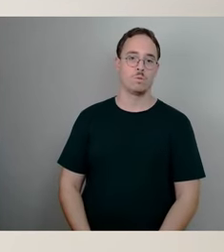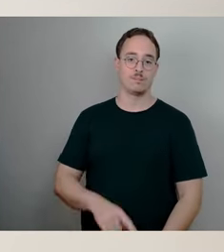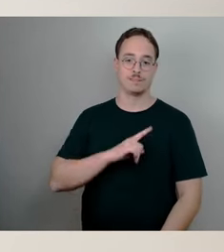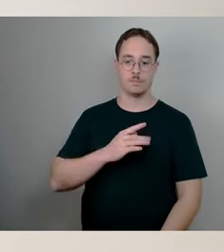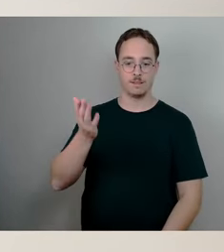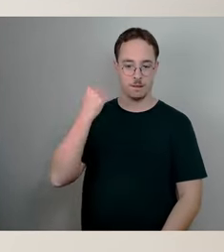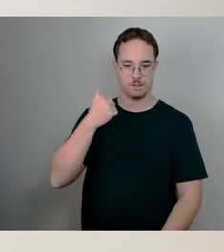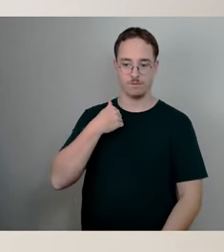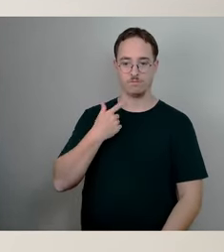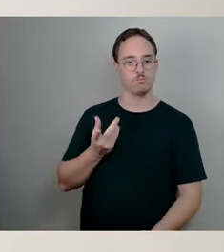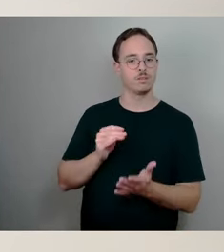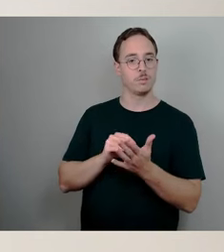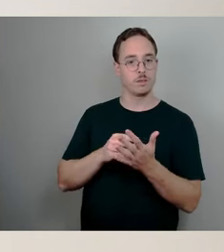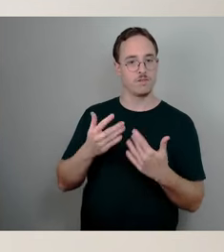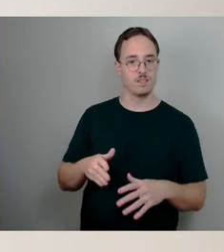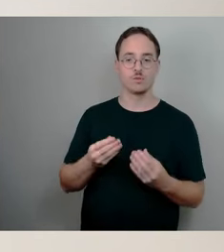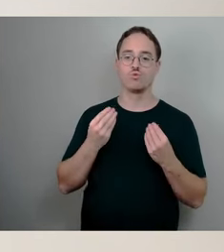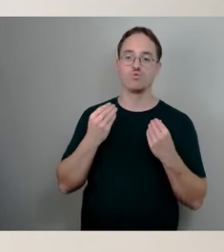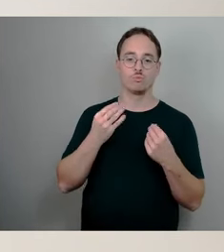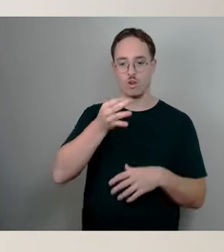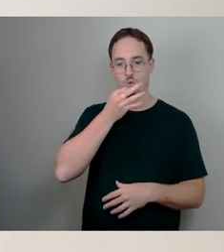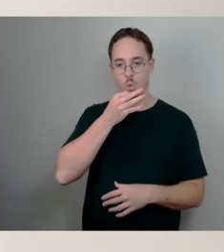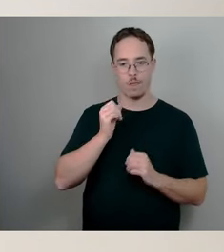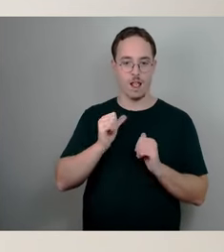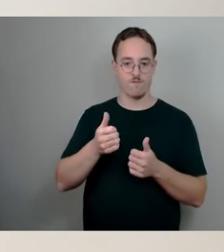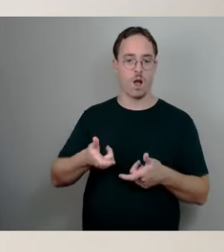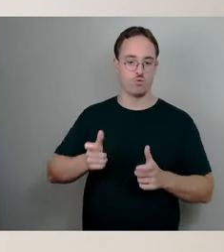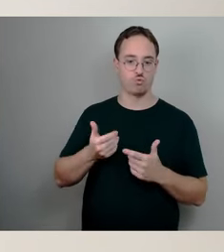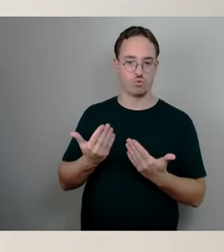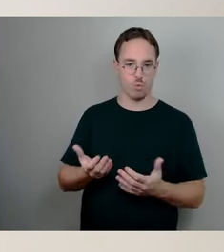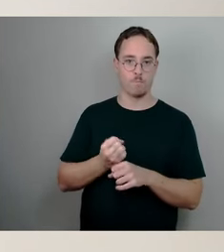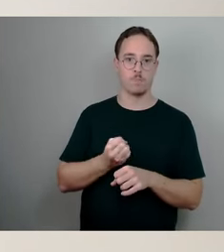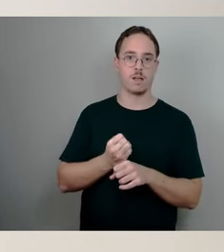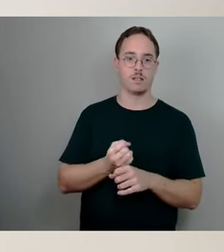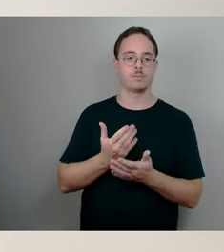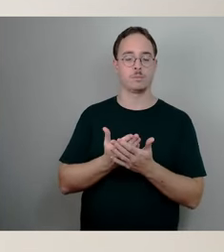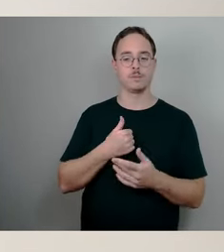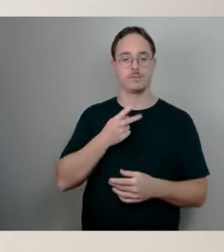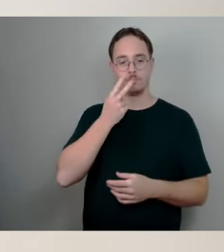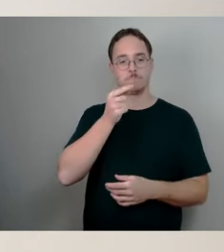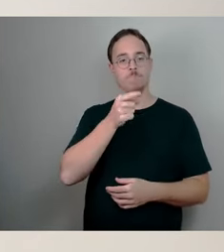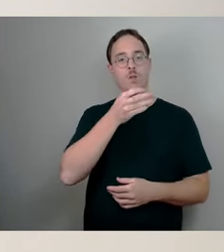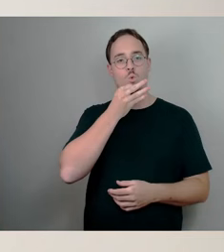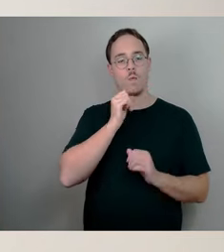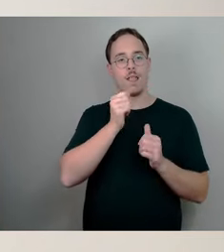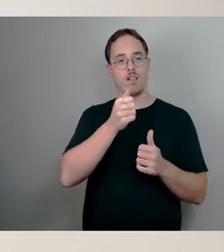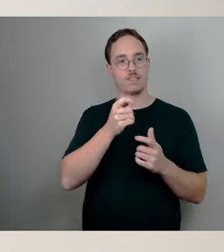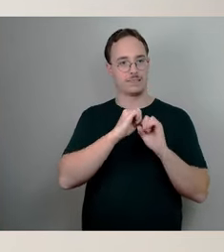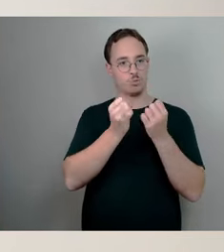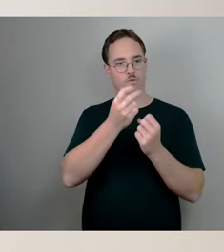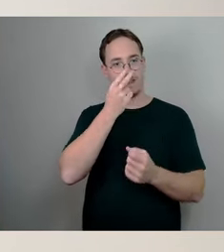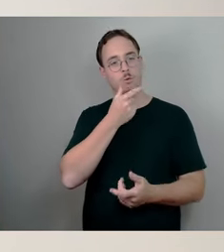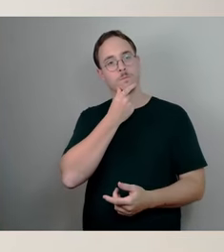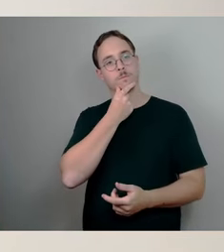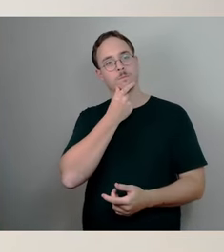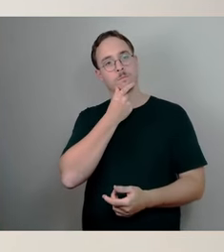Fraktionen dann nochmal Umschichtung vorgenommen haben, wo man quasi den Status quo in der Jugendhilfeförderung, also